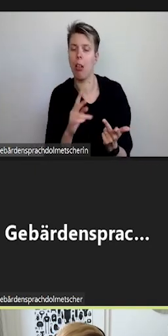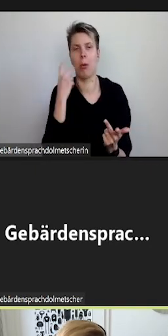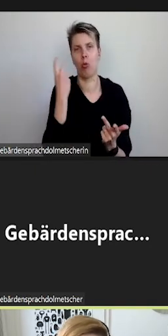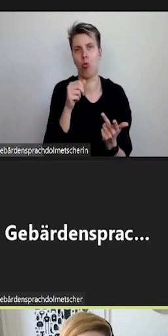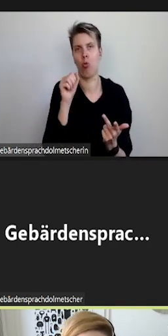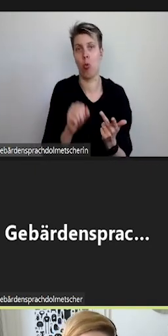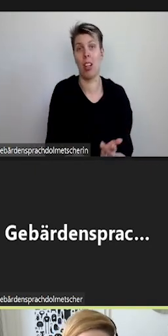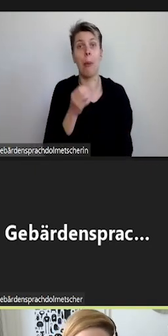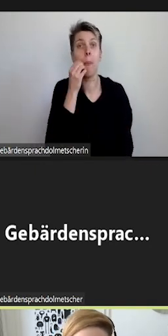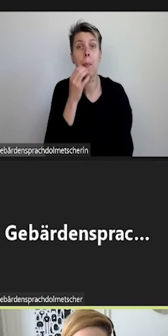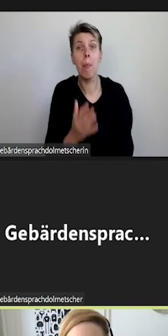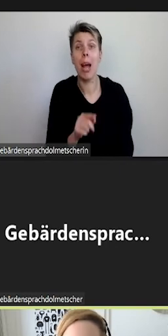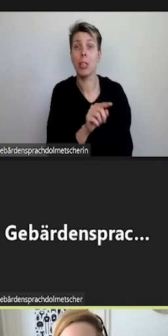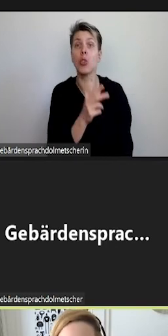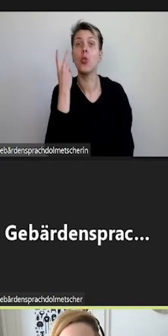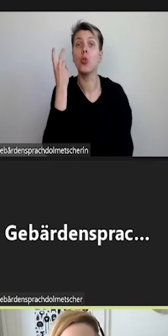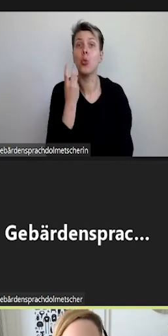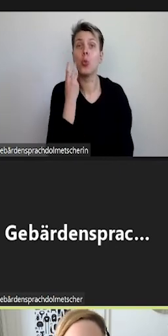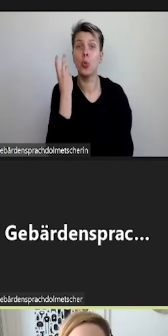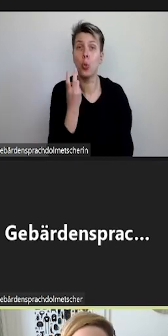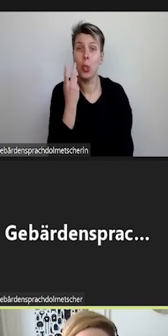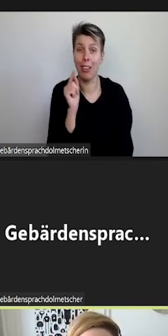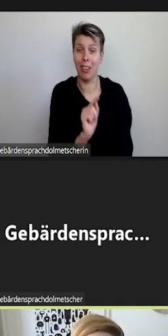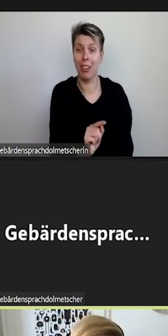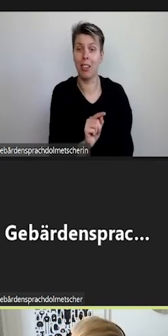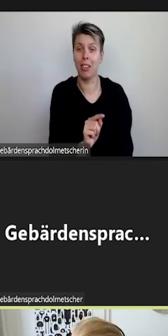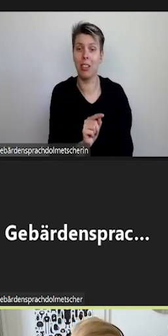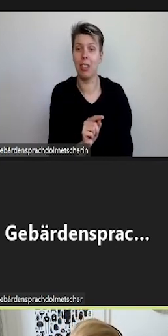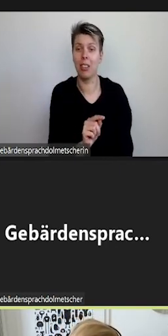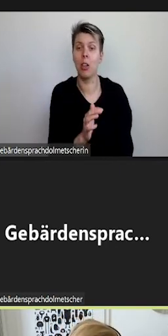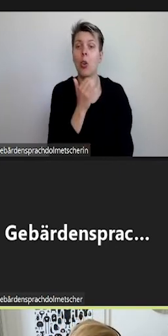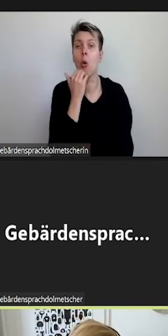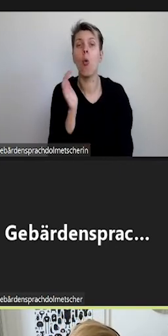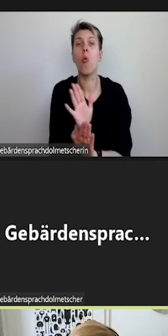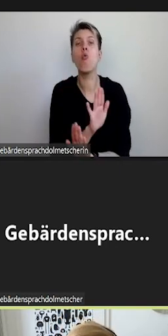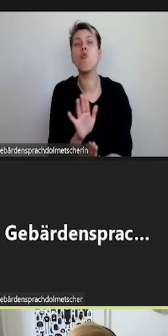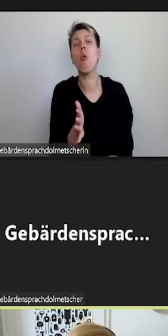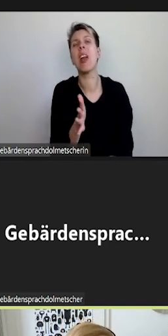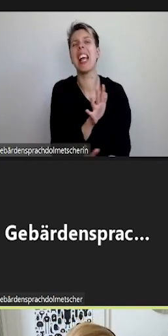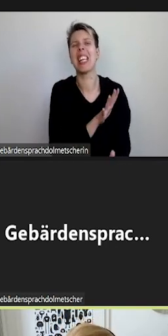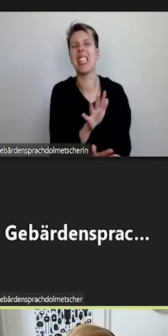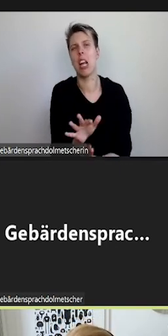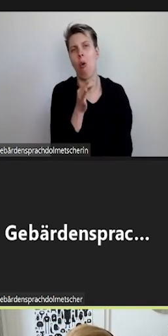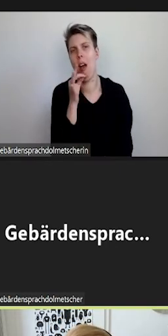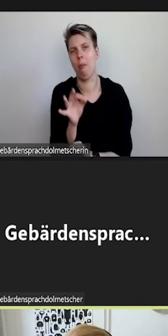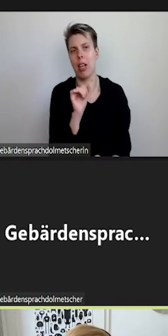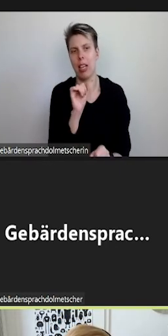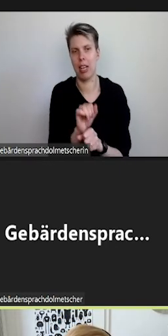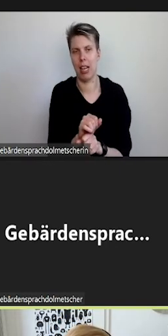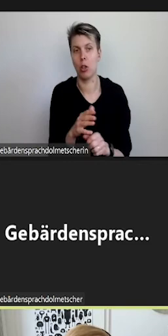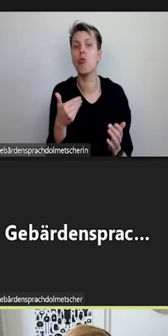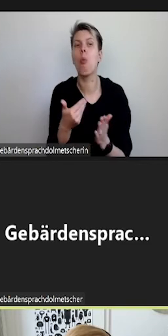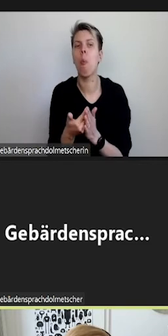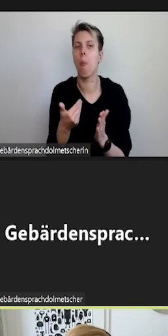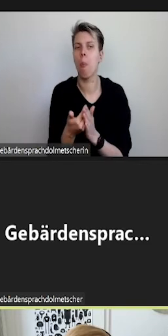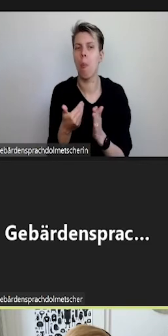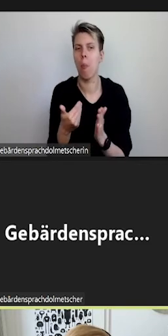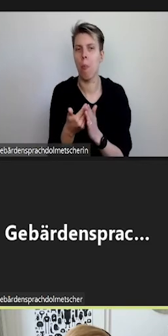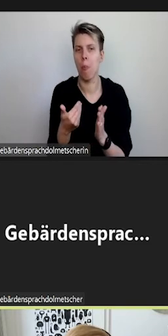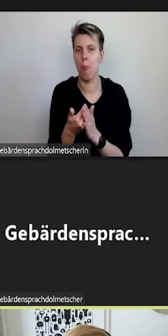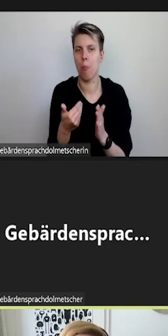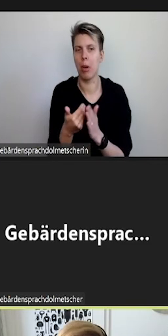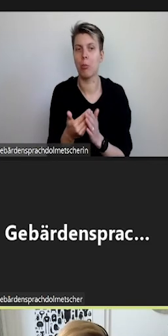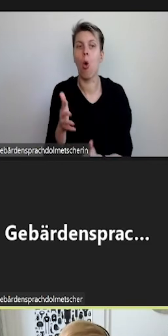ist, dass die Suche auch im gewissen Rahmen eine ungenaue Abfrage ermöglicht. Abgebildet ist hier zum Beispiel, dass jemand